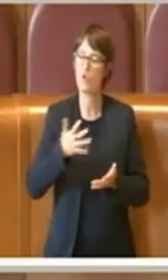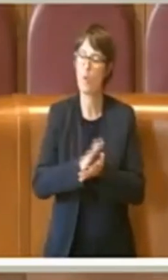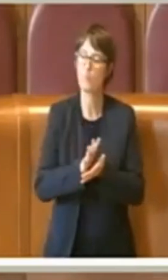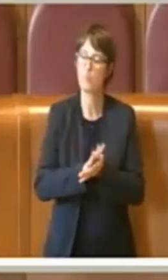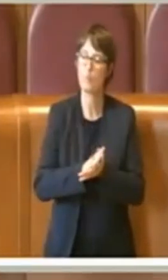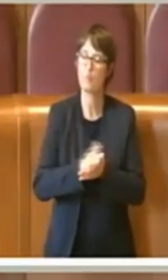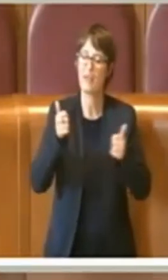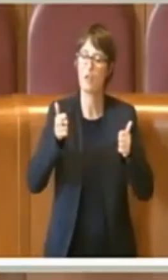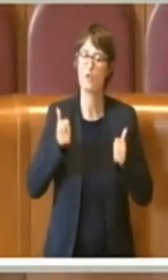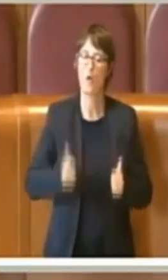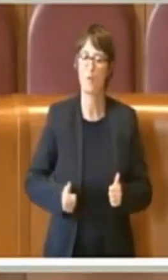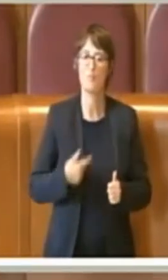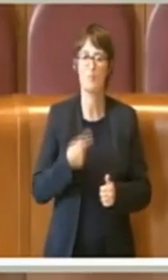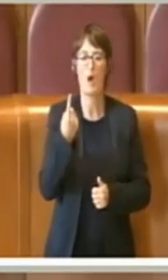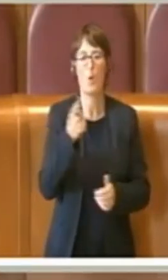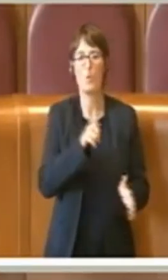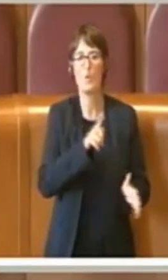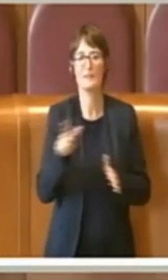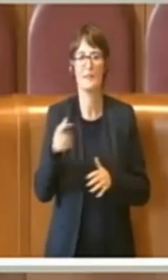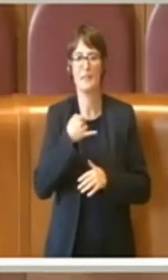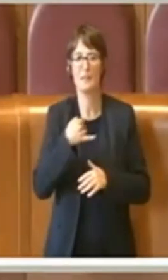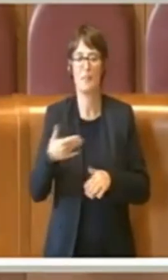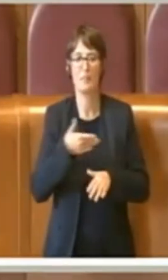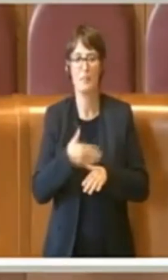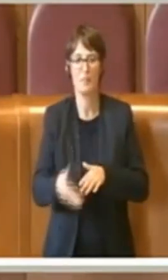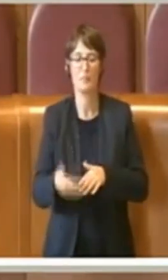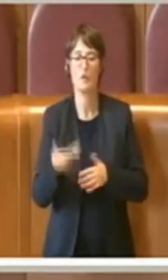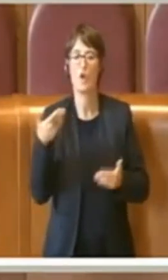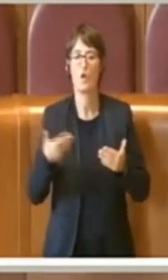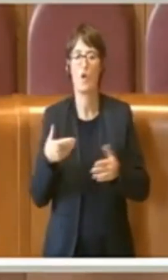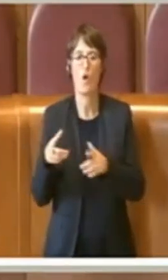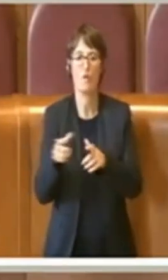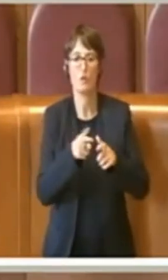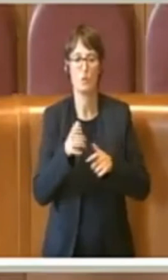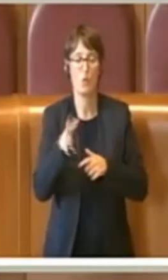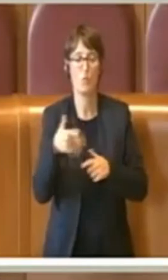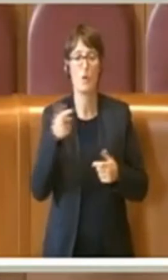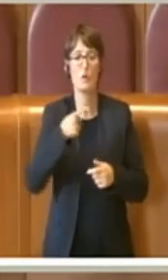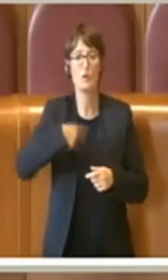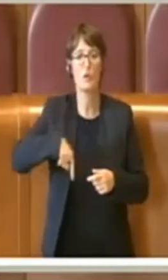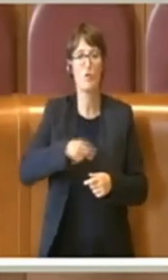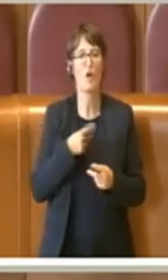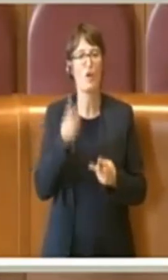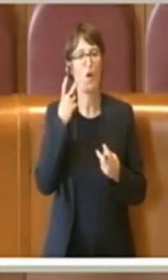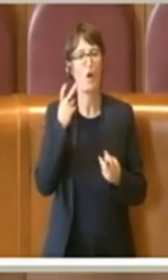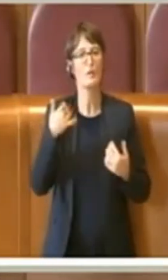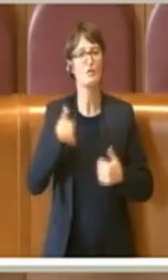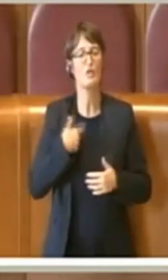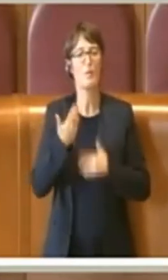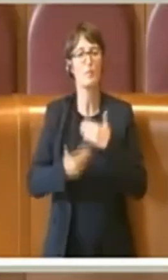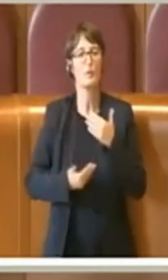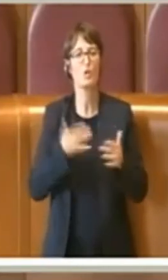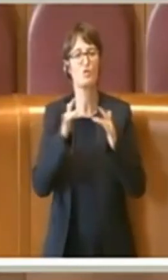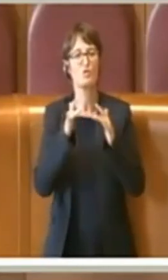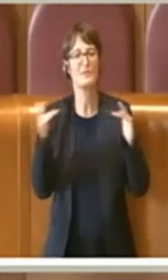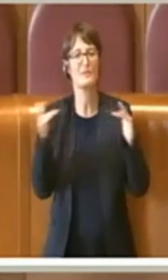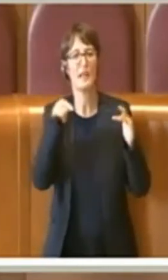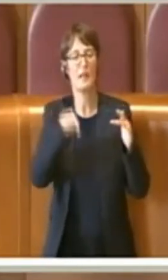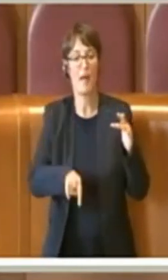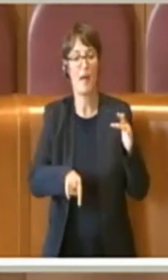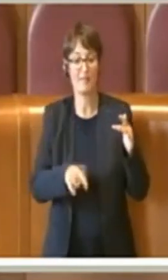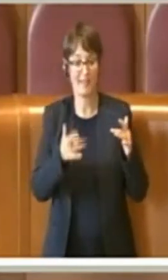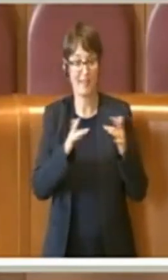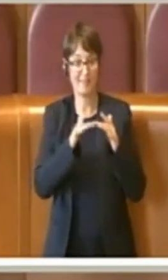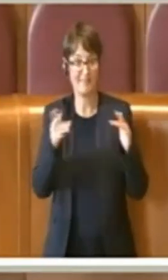piccoli comuni, per il semplice fatto che noi abbiamo previsto la procedura telematica, motivo per il quale non ne saremmo usciti vivi da questa cosa,